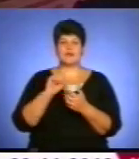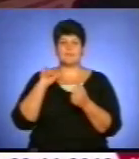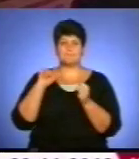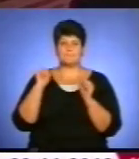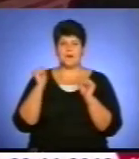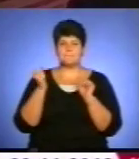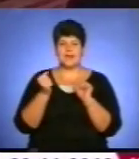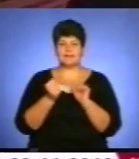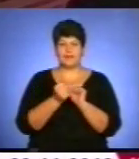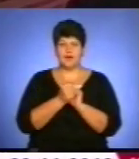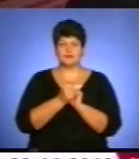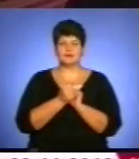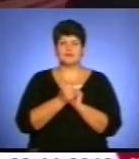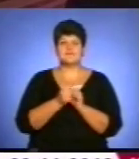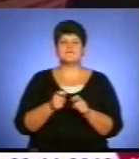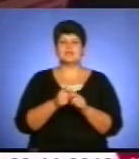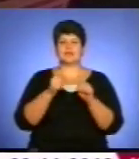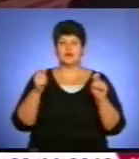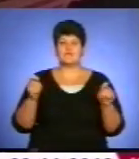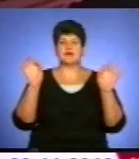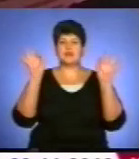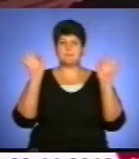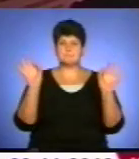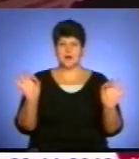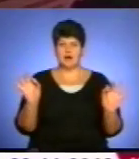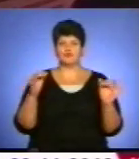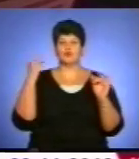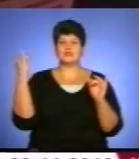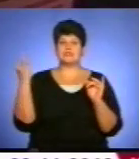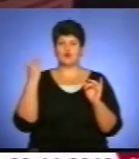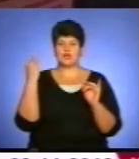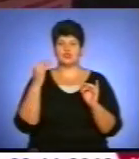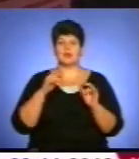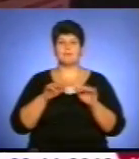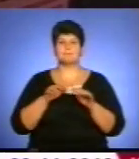відкривати правду історичних подій